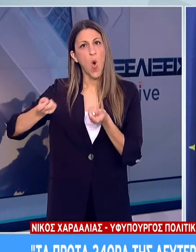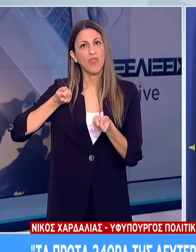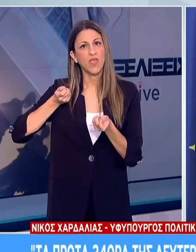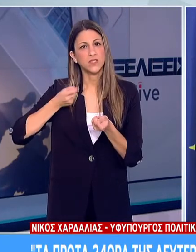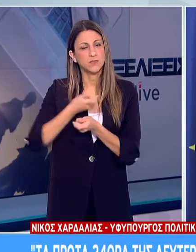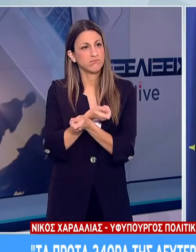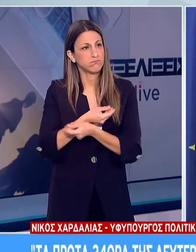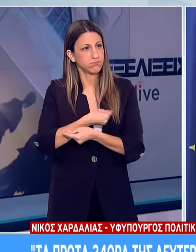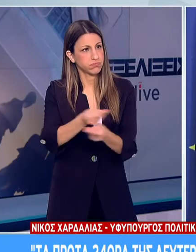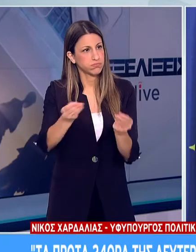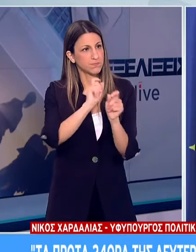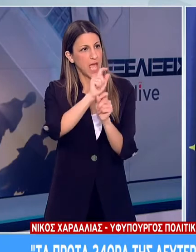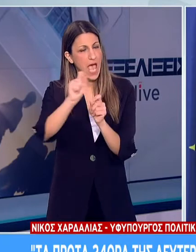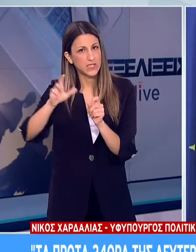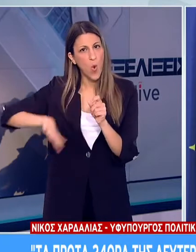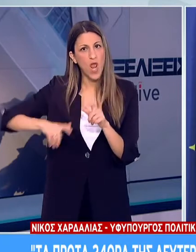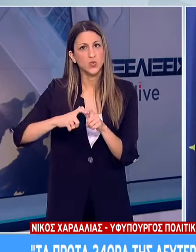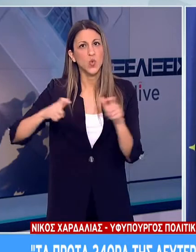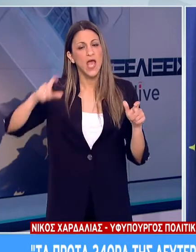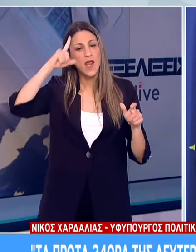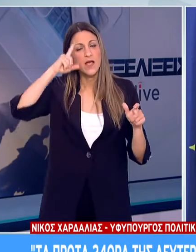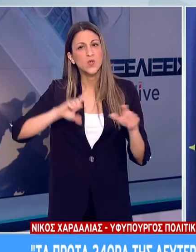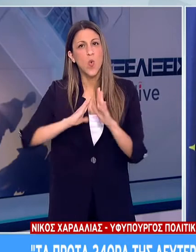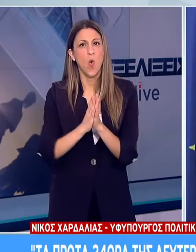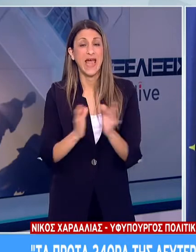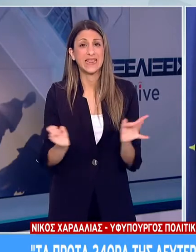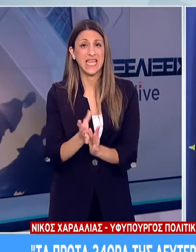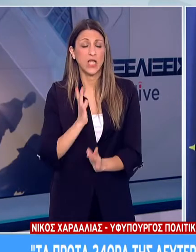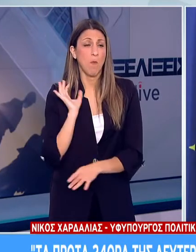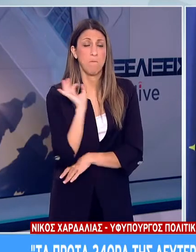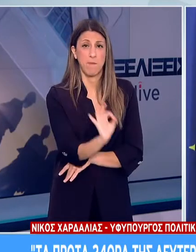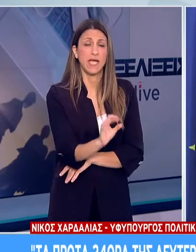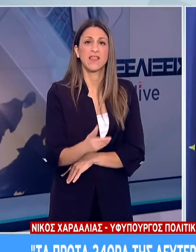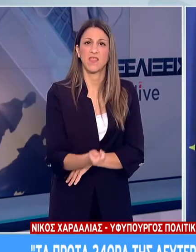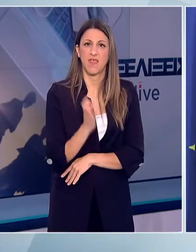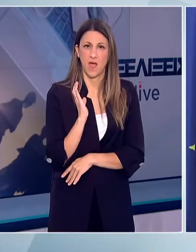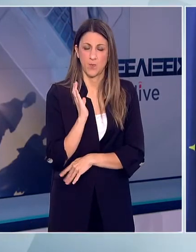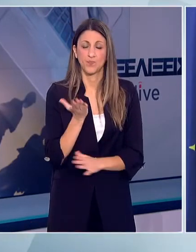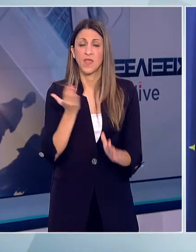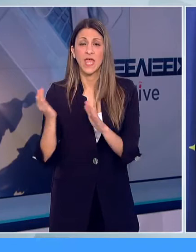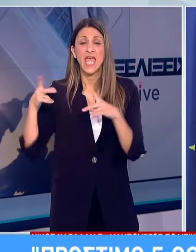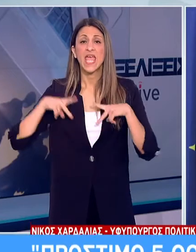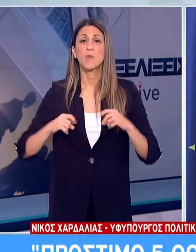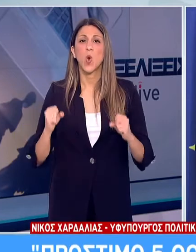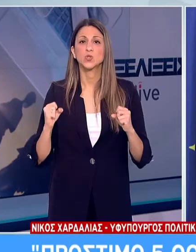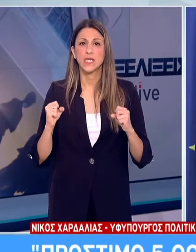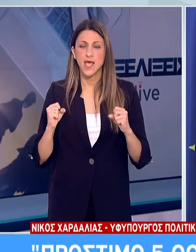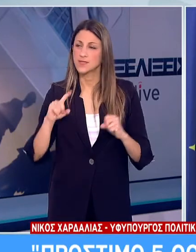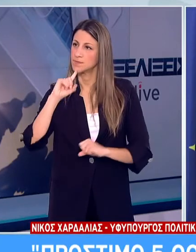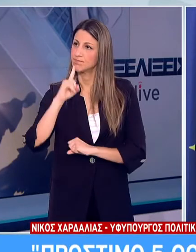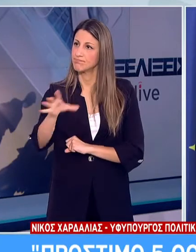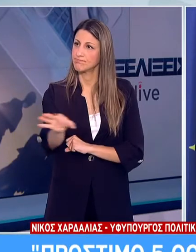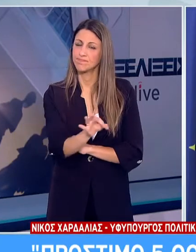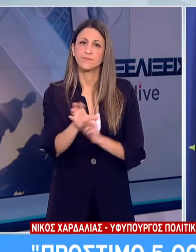κρούσματος σε εκπαιδευτική μονάδα. Κλέοντας, θα ήθελα να σας πληροφορήσω ότι με απόφαση του Υπουργού Υγείας Βασίλη Κικίλια ορίστηκε επιστημονική